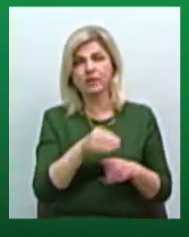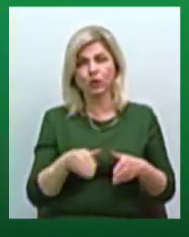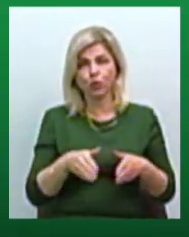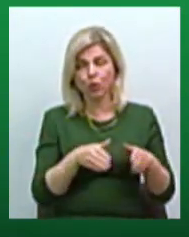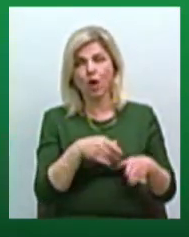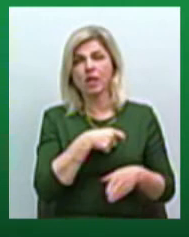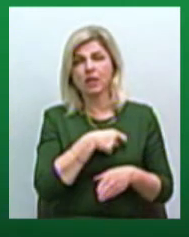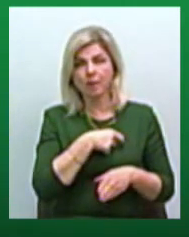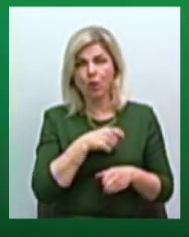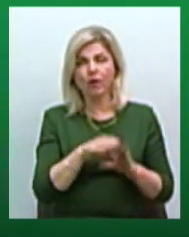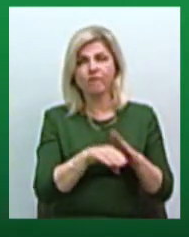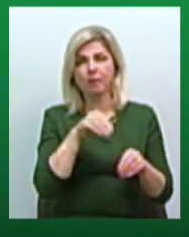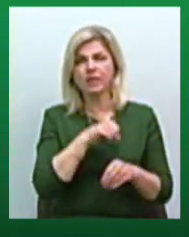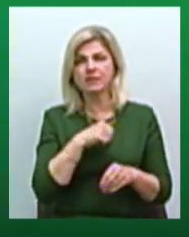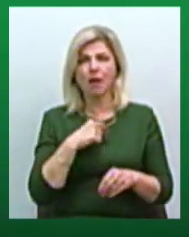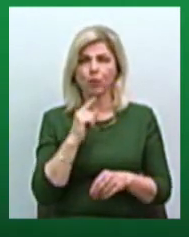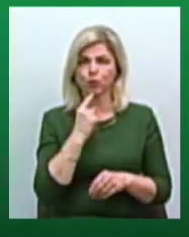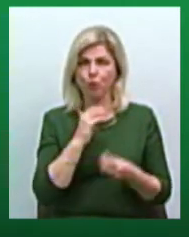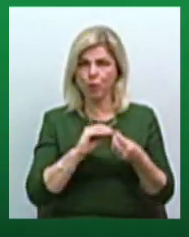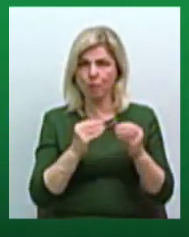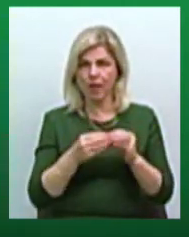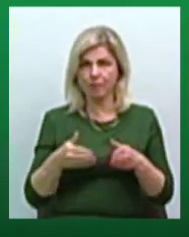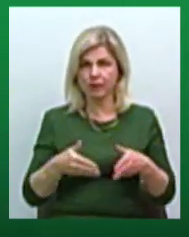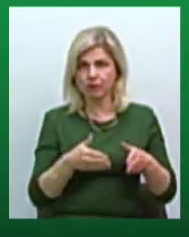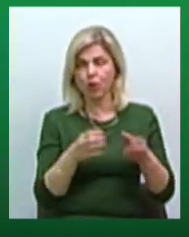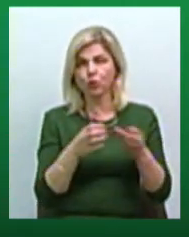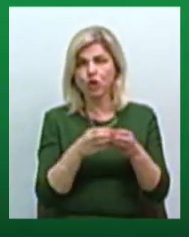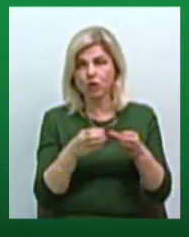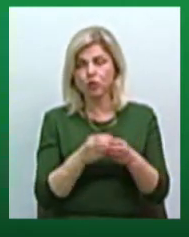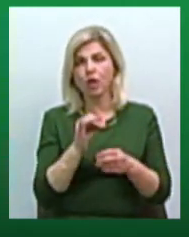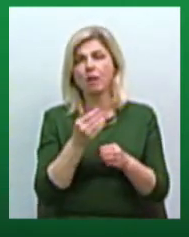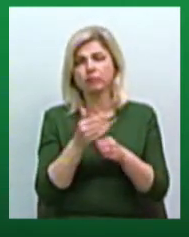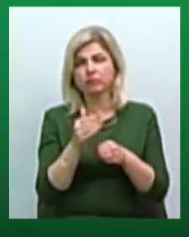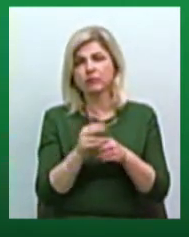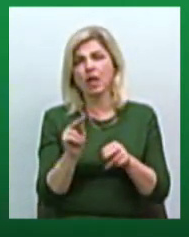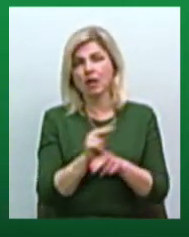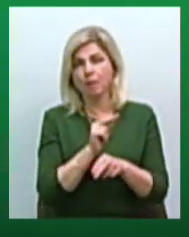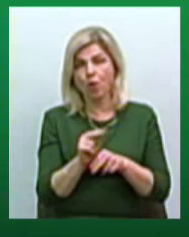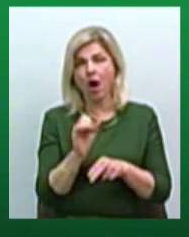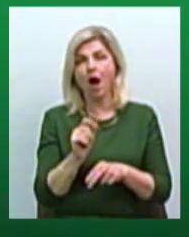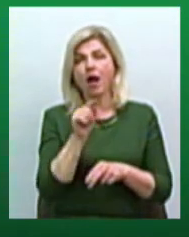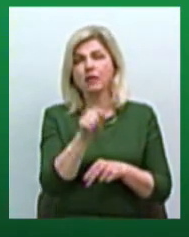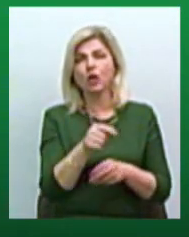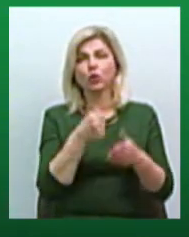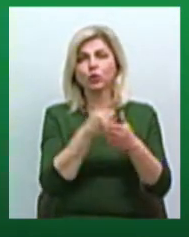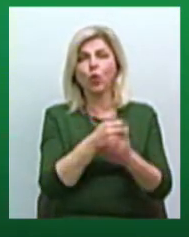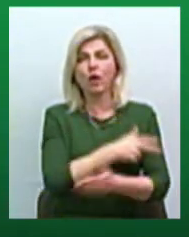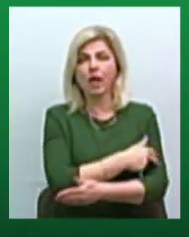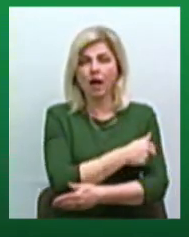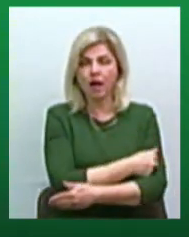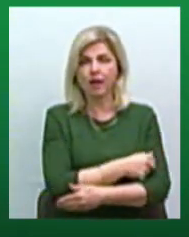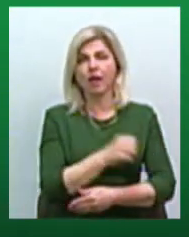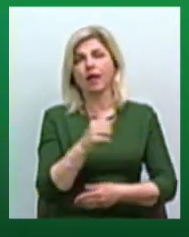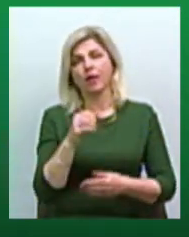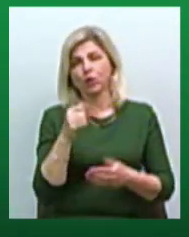вибирають саме проблемні, і ми їх постійно по чуть-чуть ремонтуємо. А ці дороги, які до лікарні, до РЕСу,